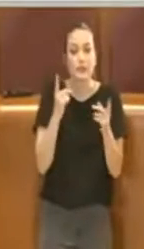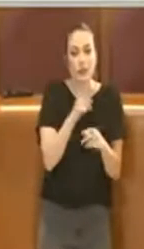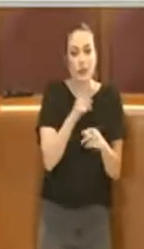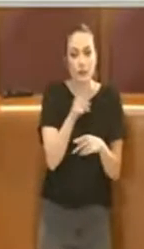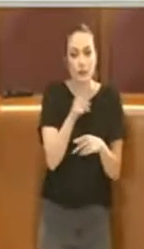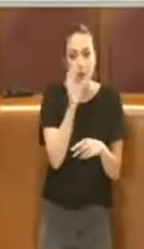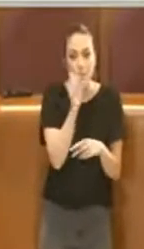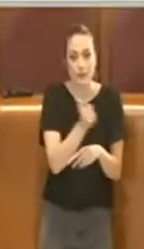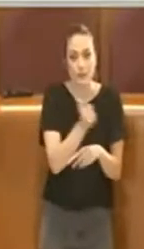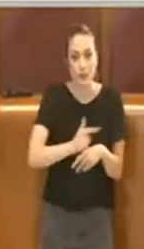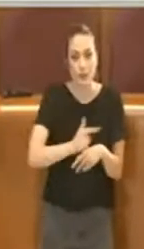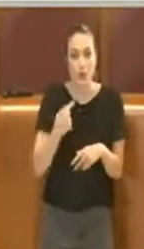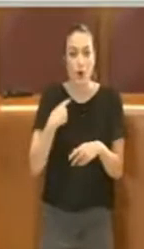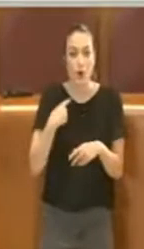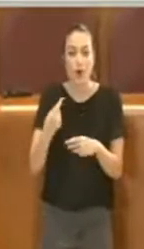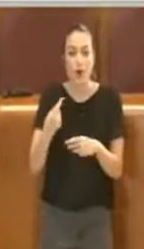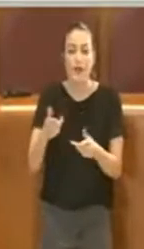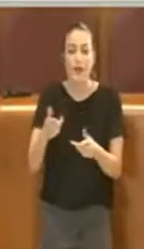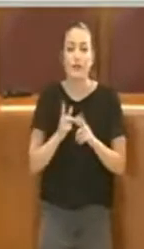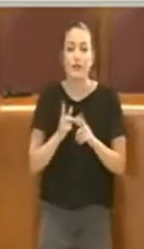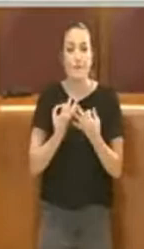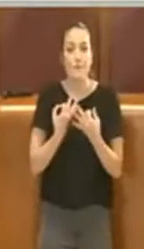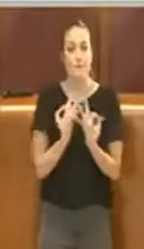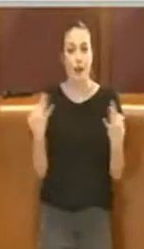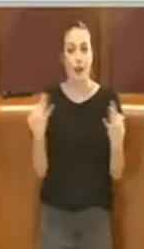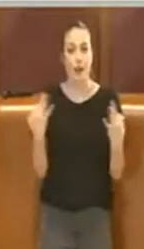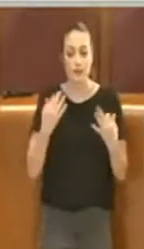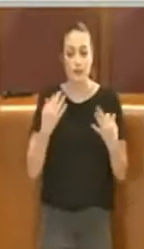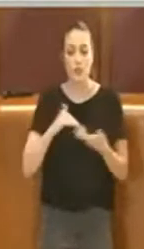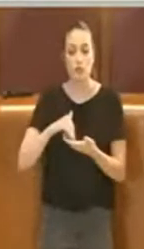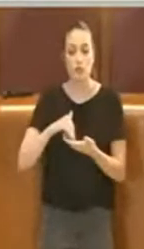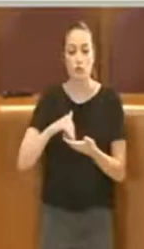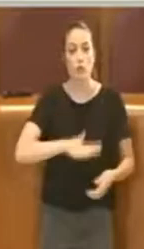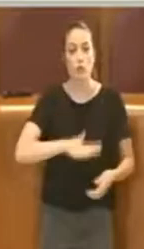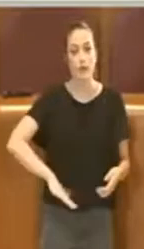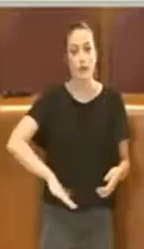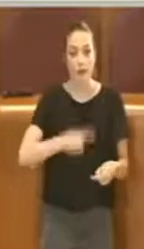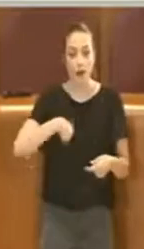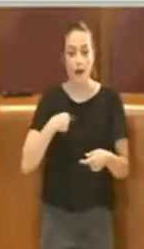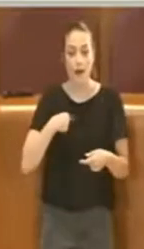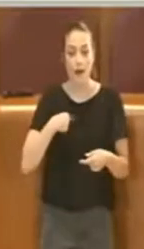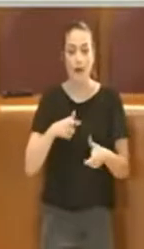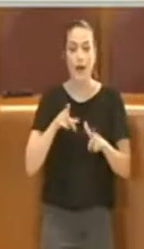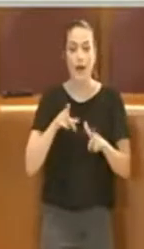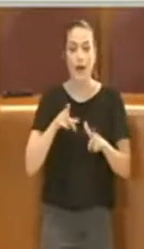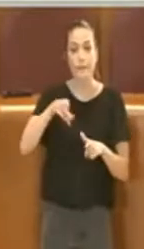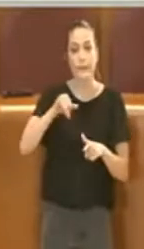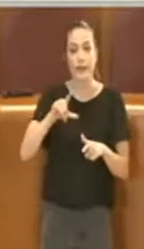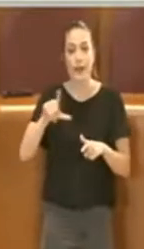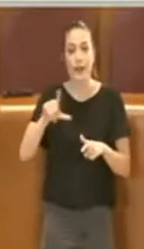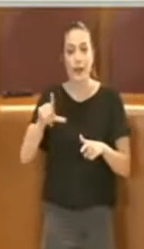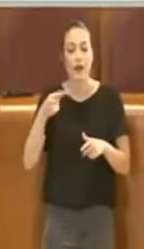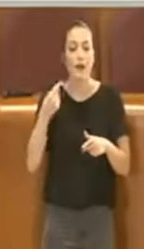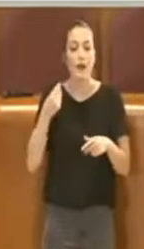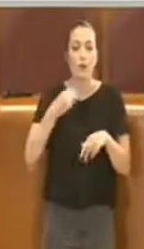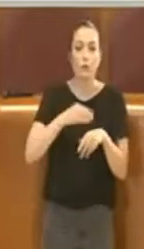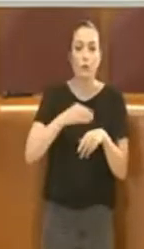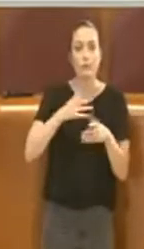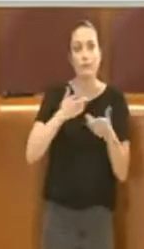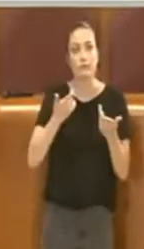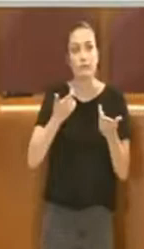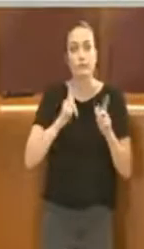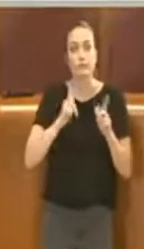benessere della nostra società, fanno PIL che poi ci relazionano nel panorama